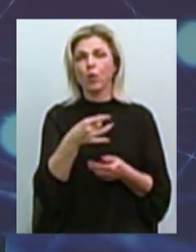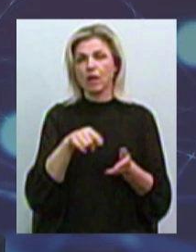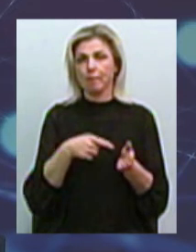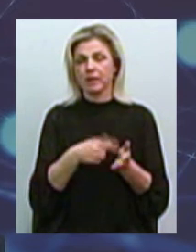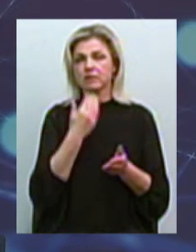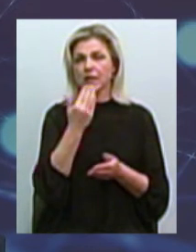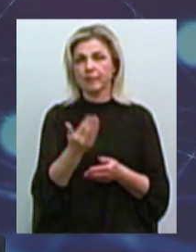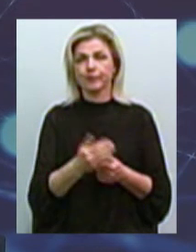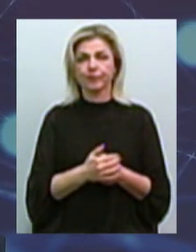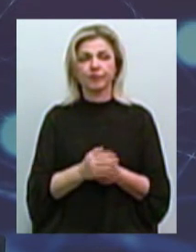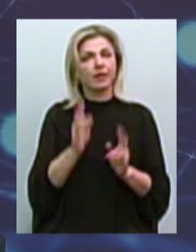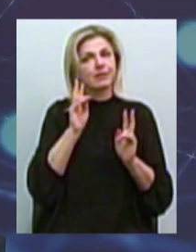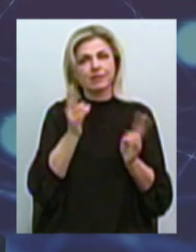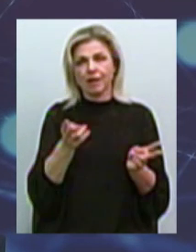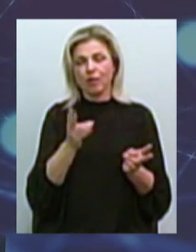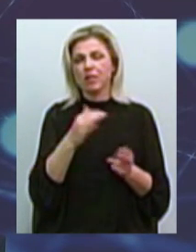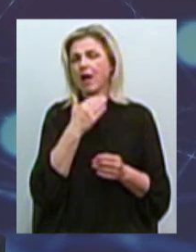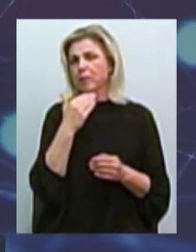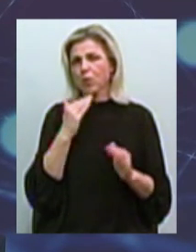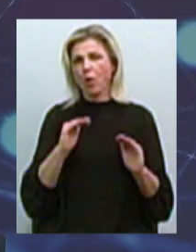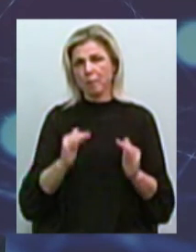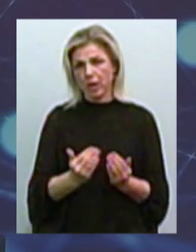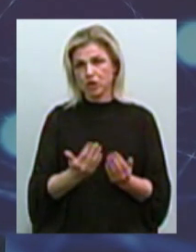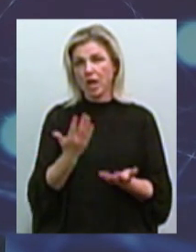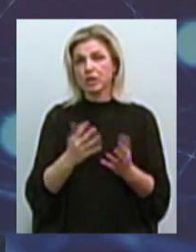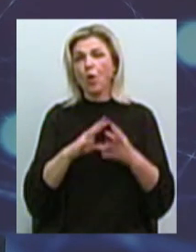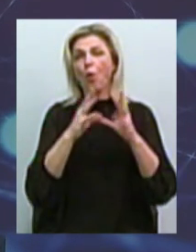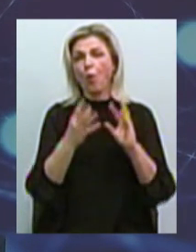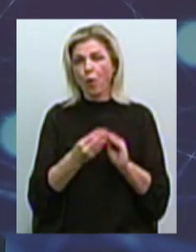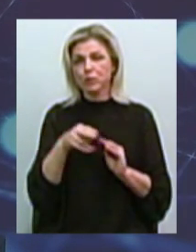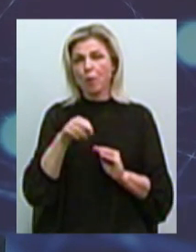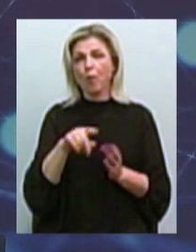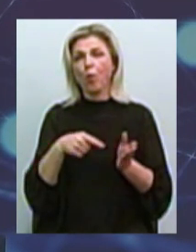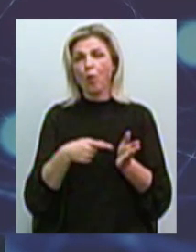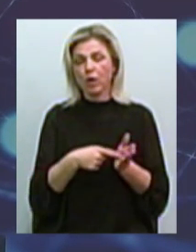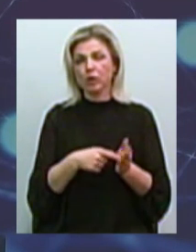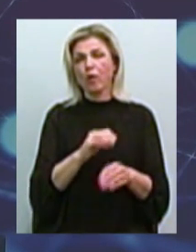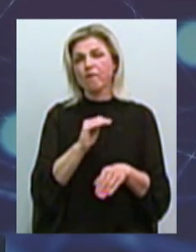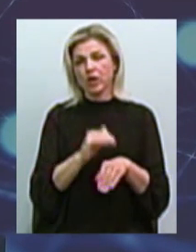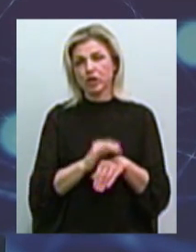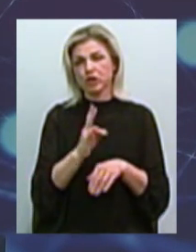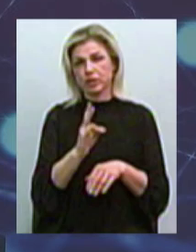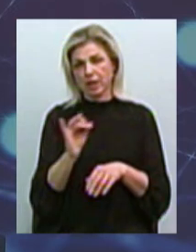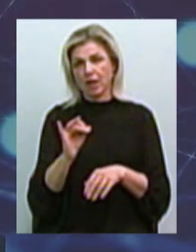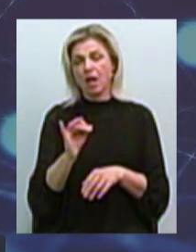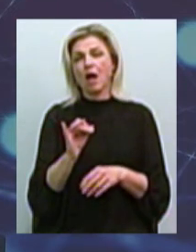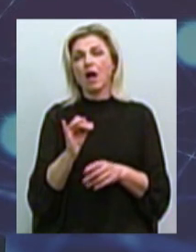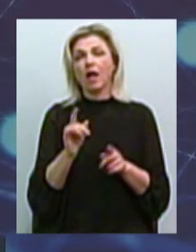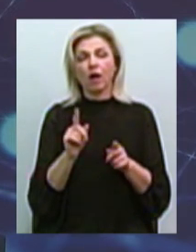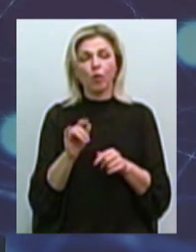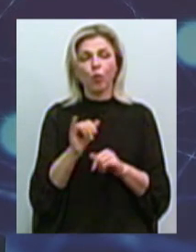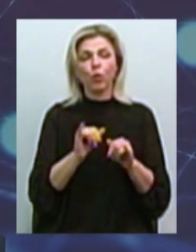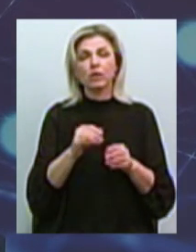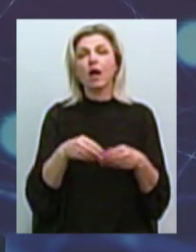намного менше. Щас, якщо об'єдна взяти по городу, ну, фактически, нових, то есть їх на сток, а куда